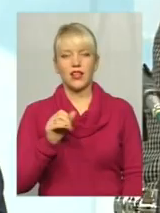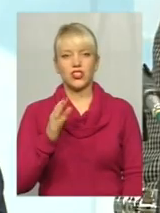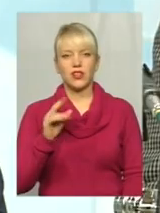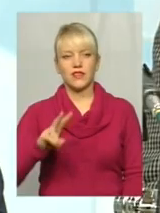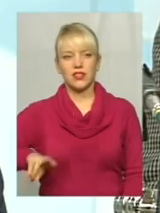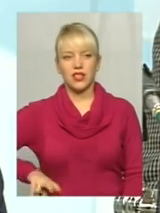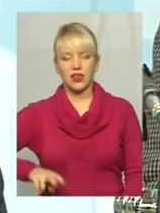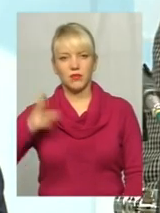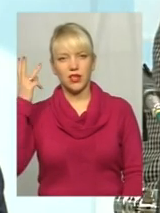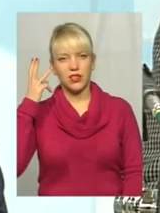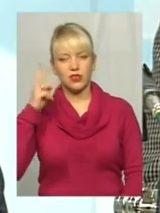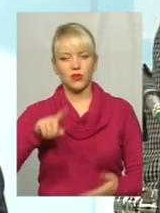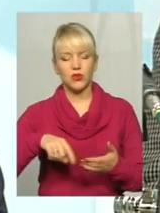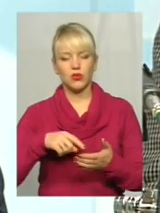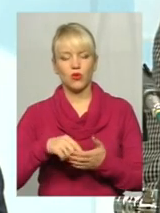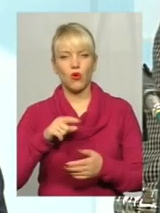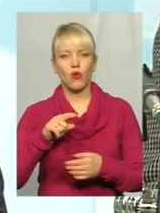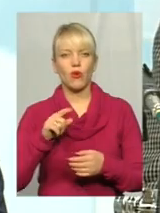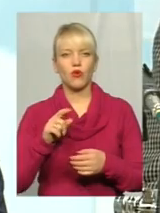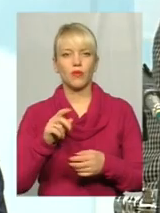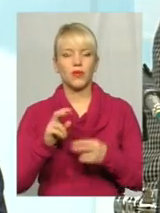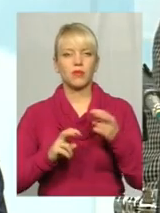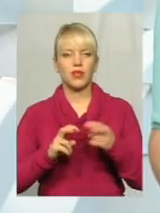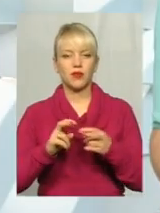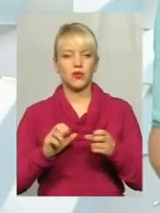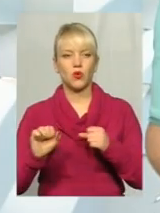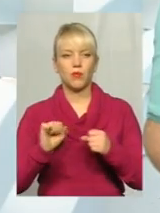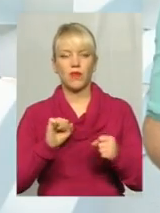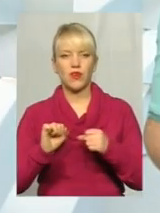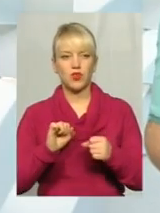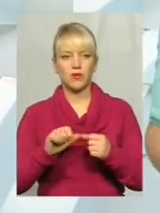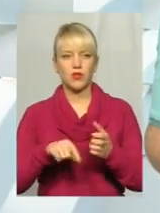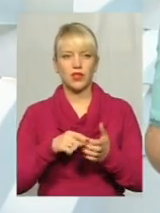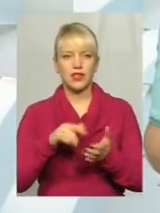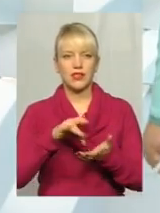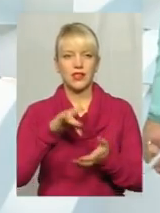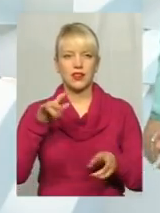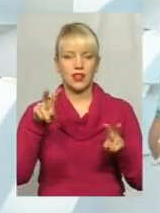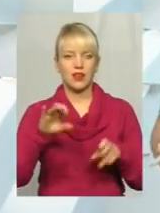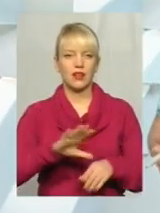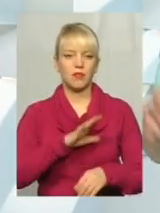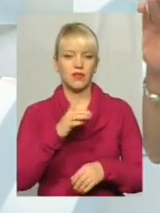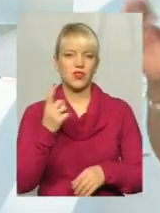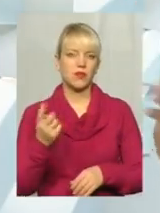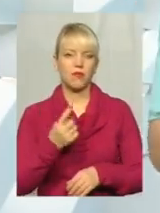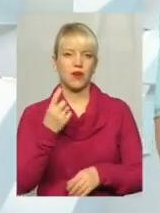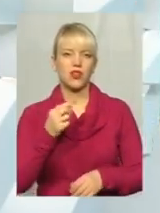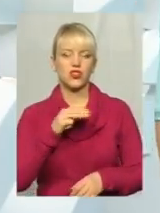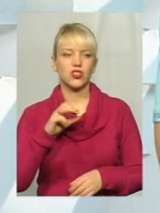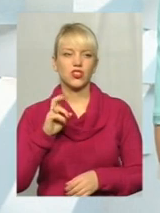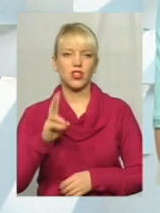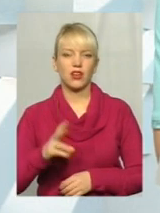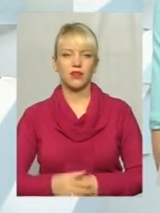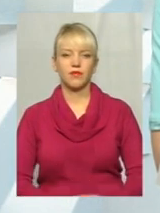Хмельницького міського комунального підприємства, управляюча муніципальна компанія «Центральна». Це колишній перший жек для тих, хто не